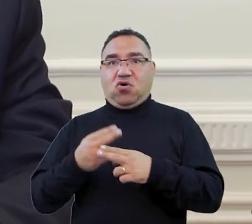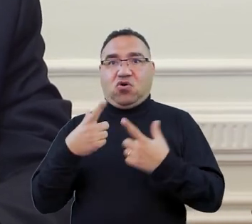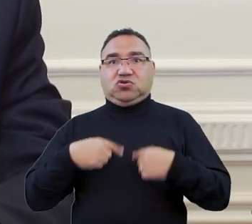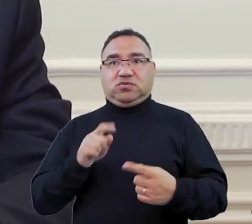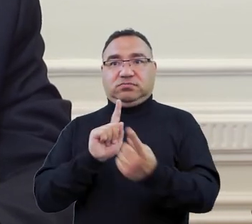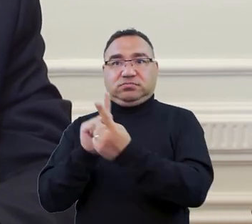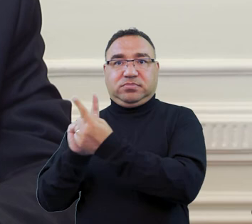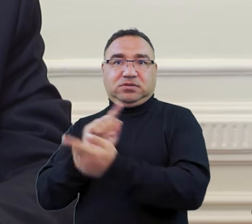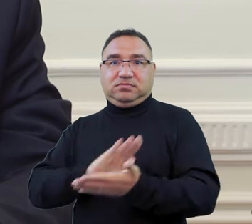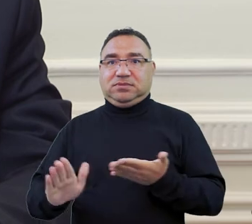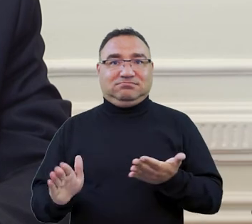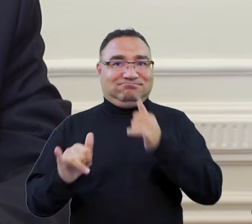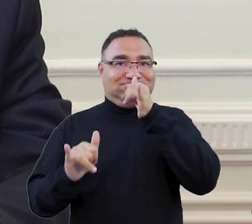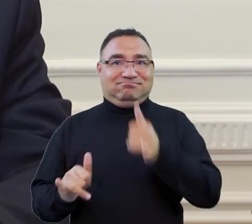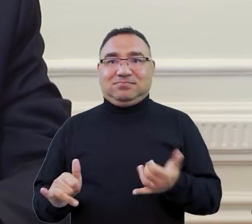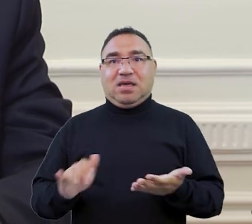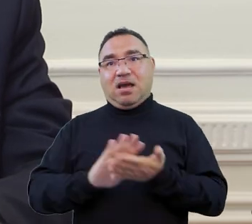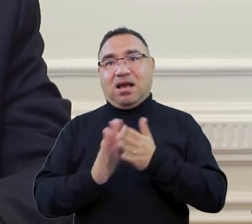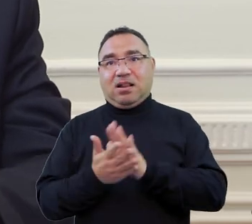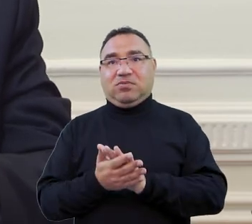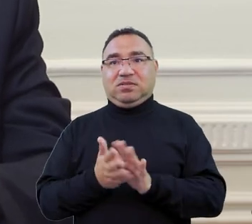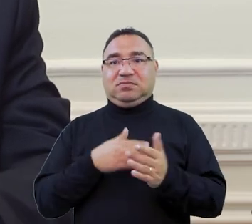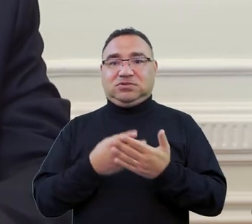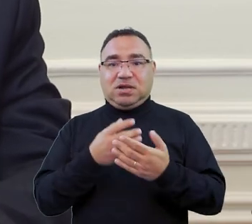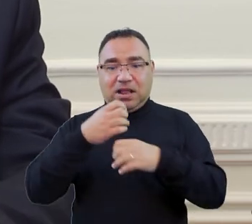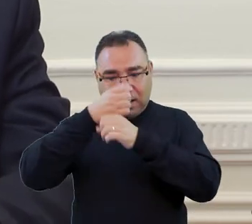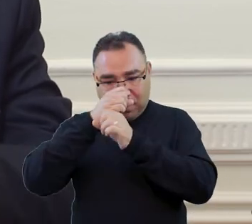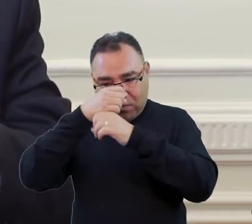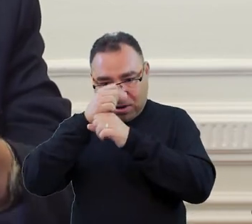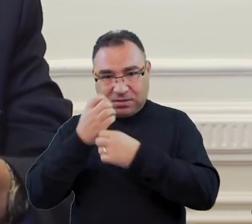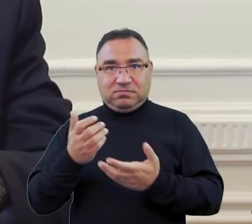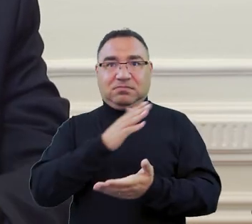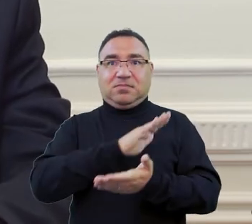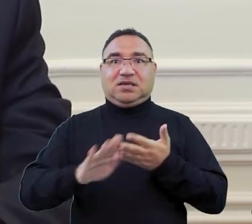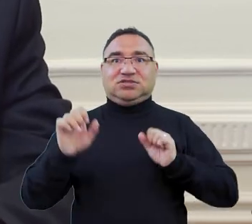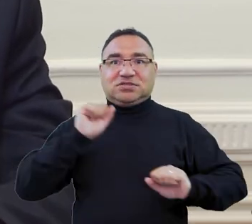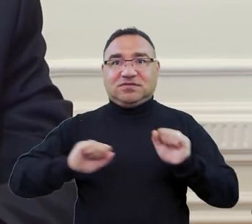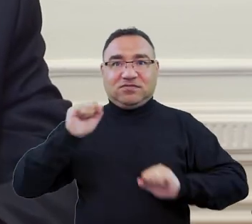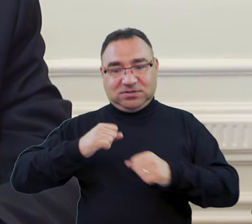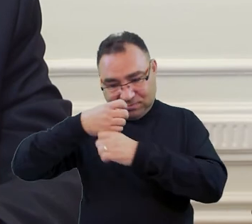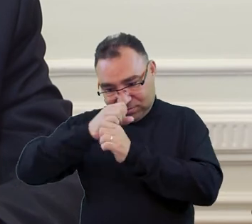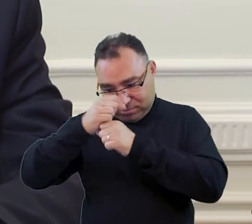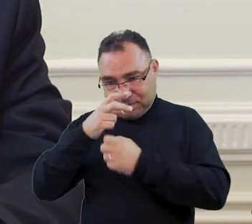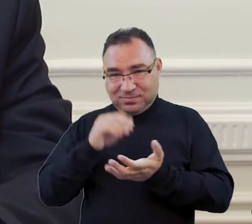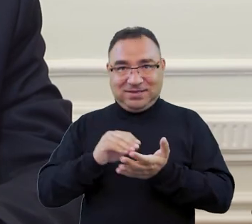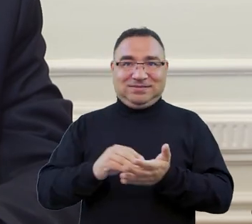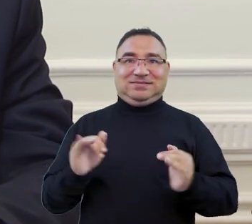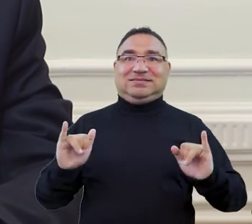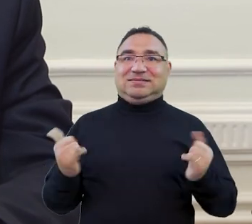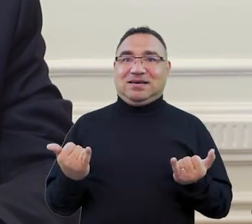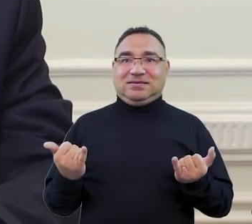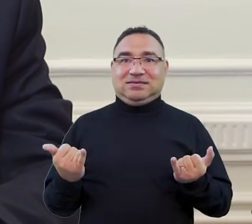żeby tam gdzie jest diagnosta laboratoryjny no nie ćwiczył że tak powiem praktycznie